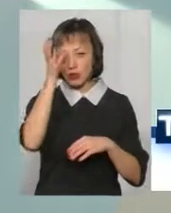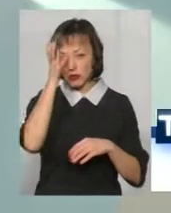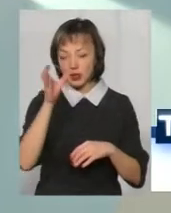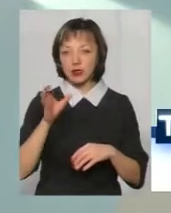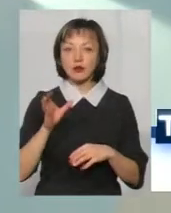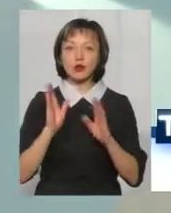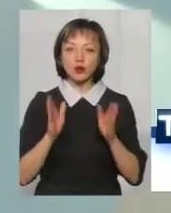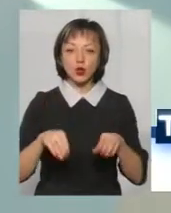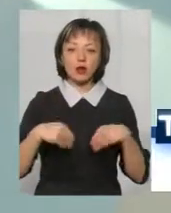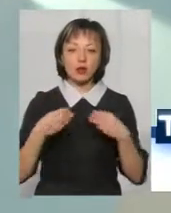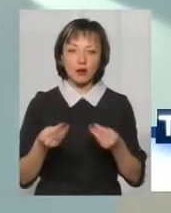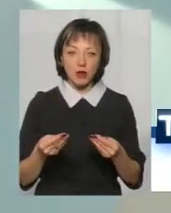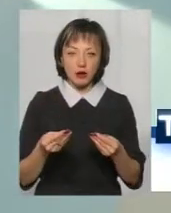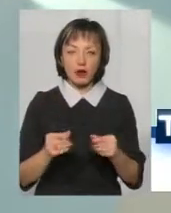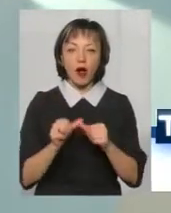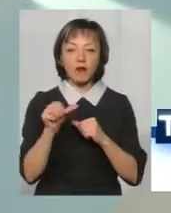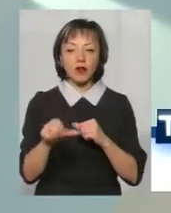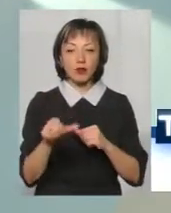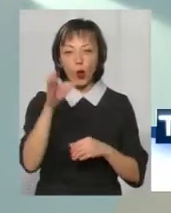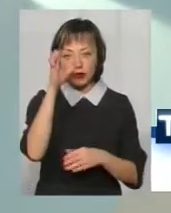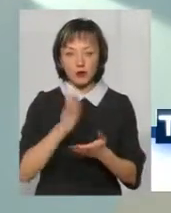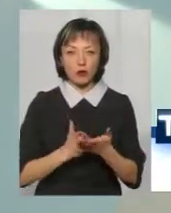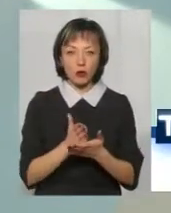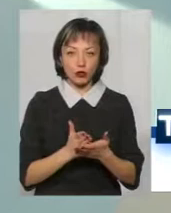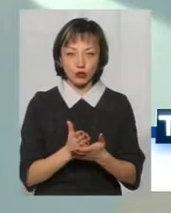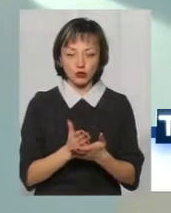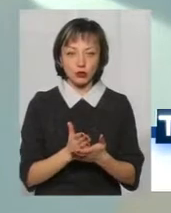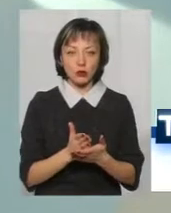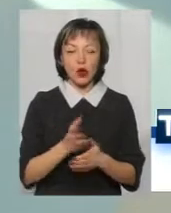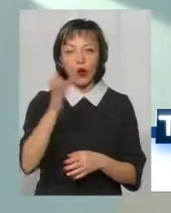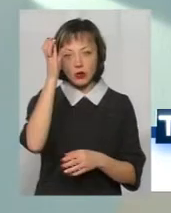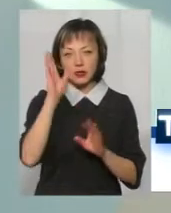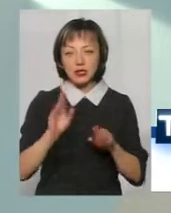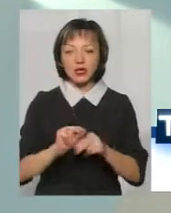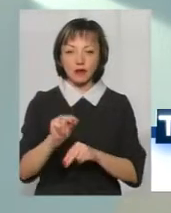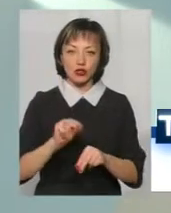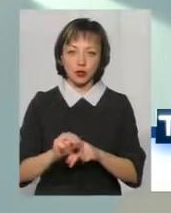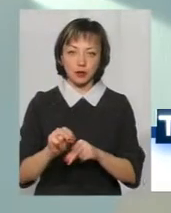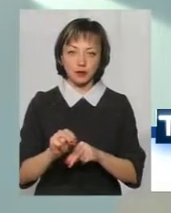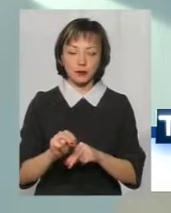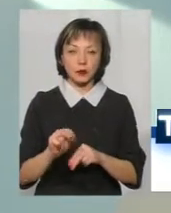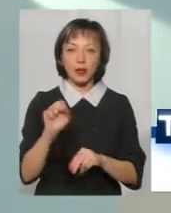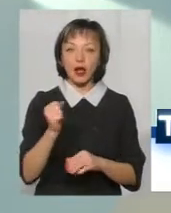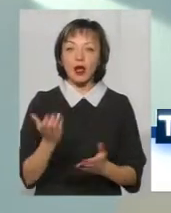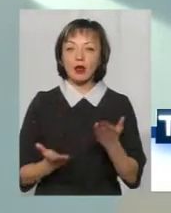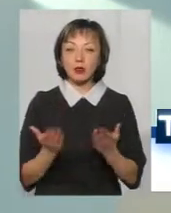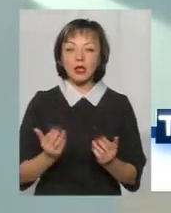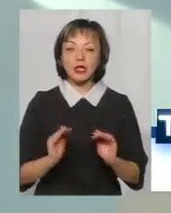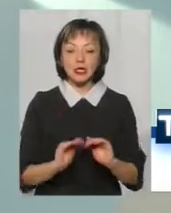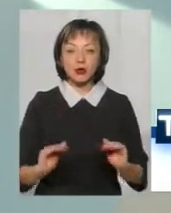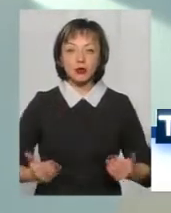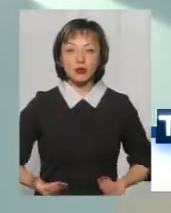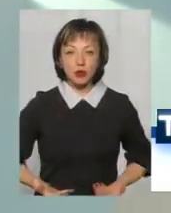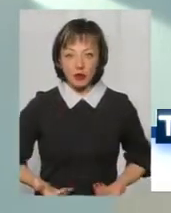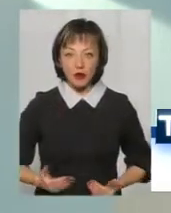буде надавати виключно освітню послугу, тобто освіта має тільки навчати, а якщо діти проживають